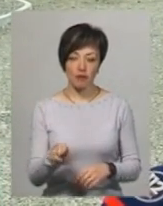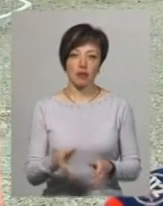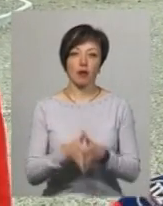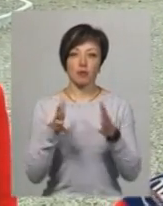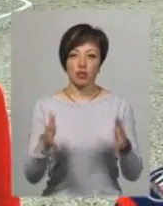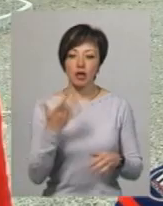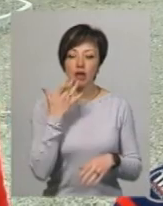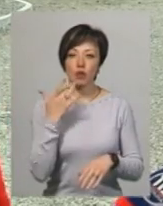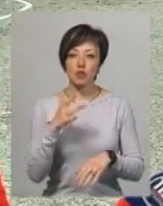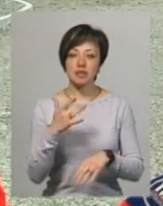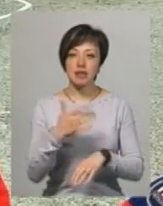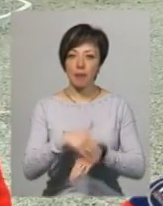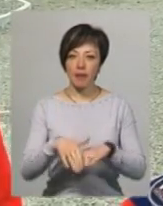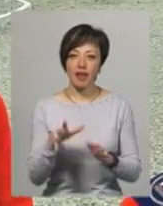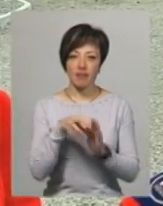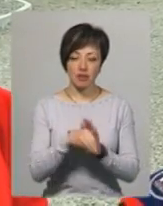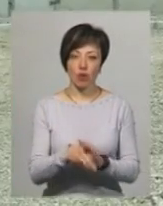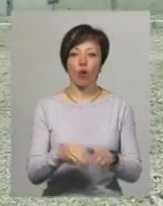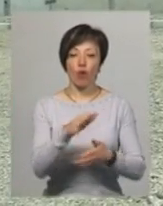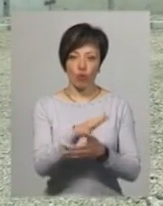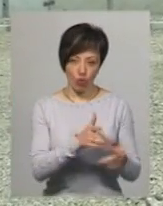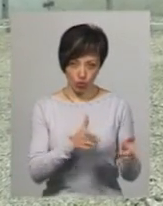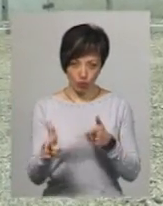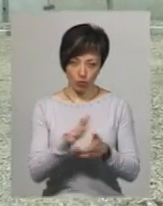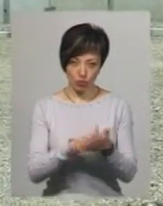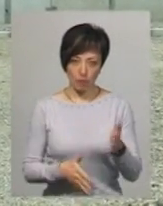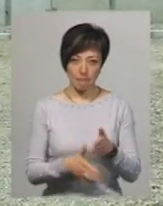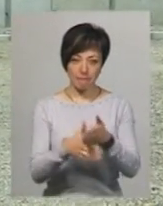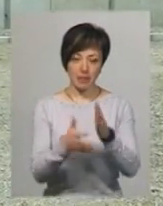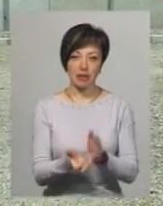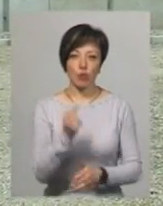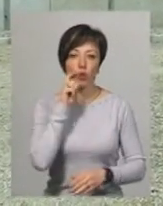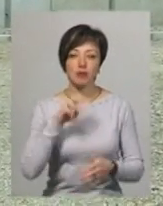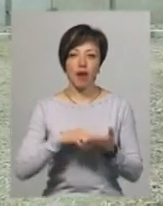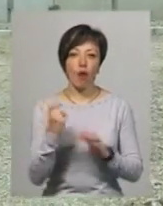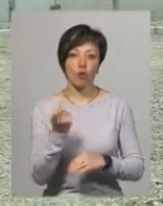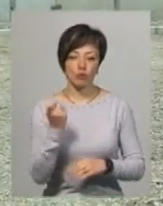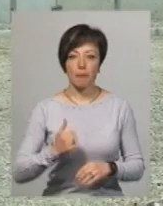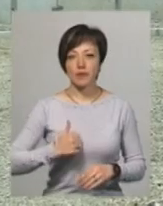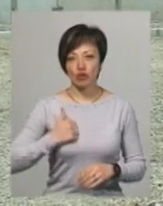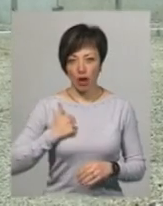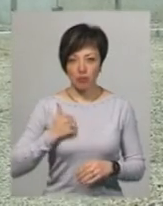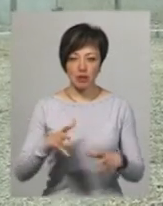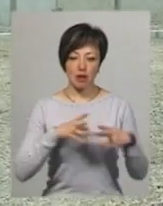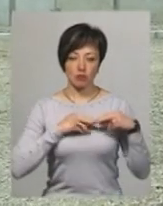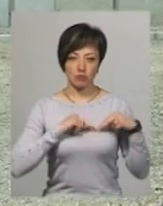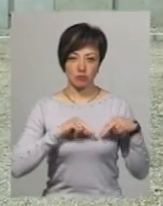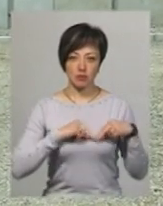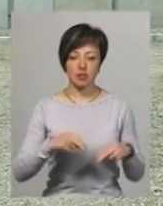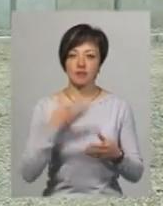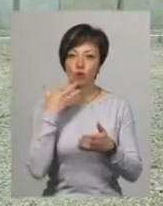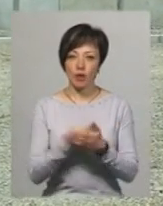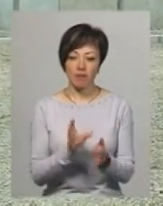найбільших іноземних інвесторів. Країни готові продовжити підтримку української економіки. Ми також пишаємось, разом з нашими партнерами,